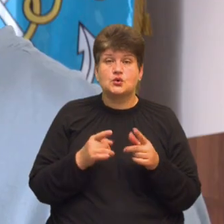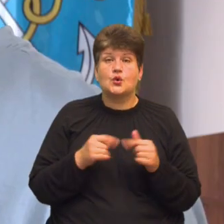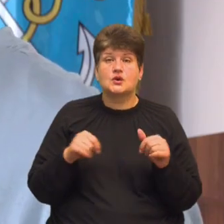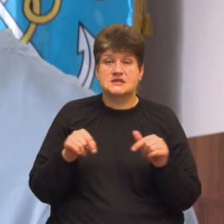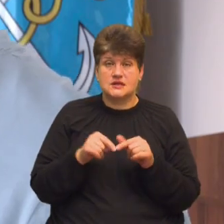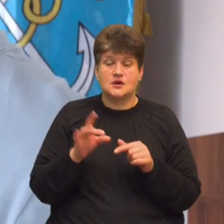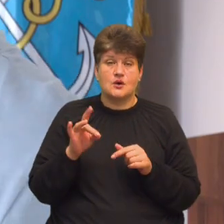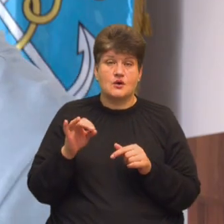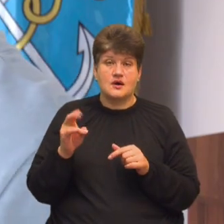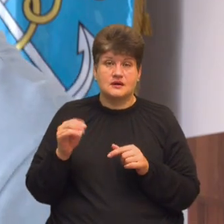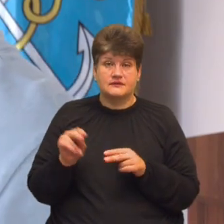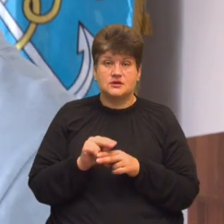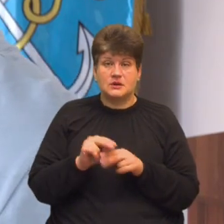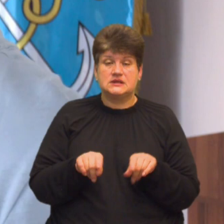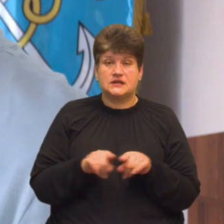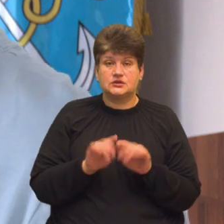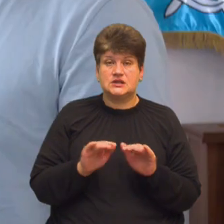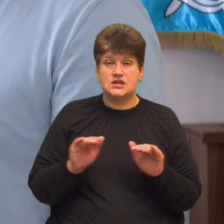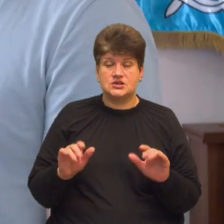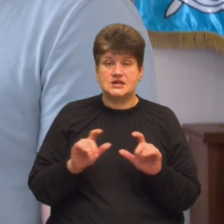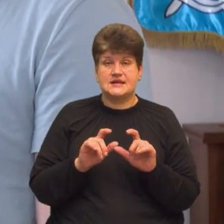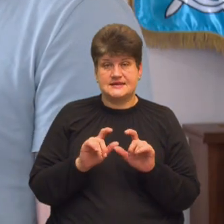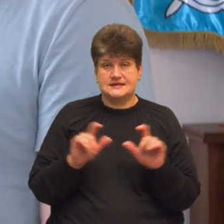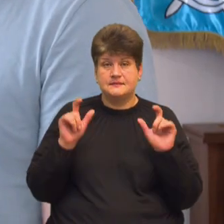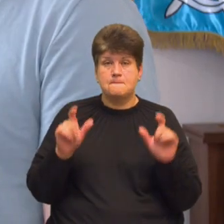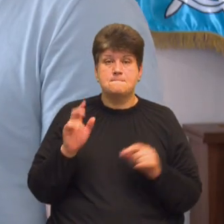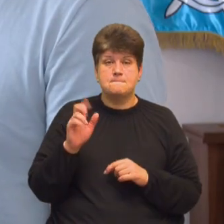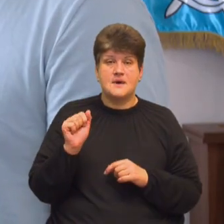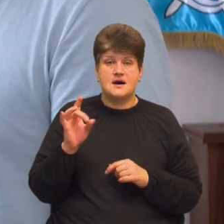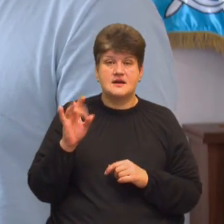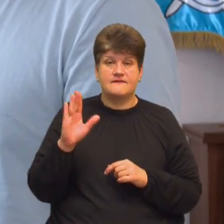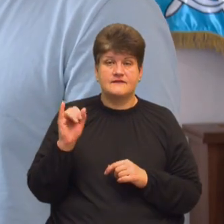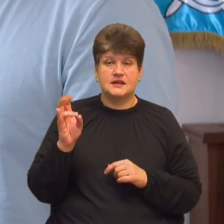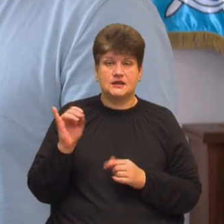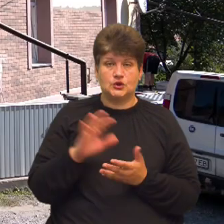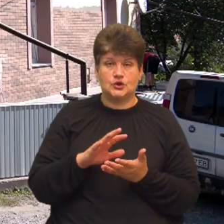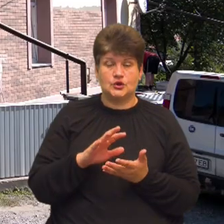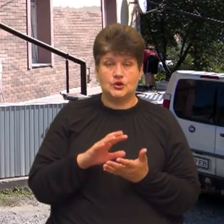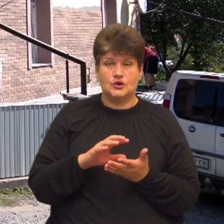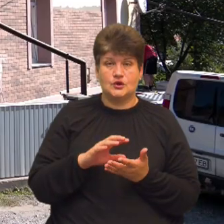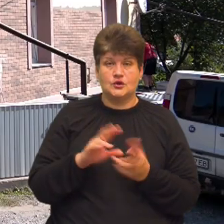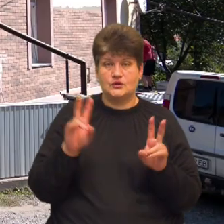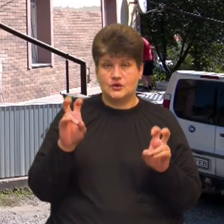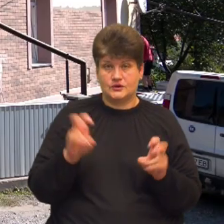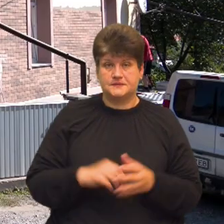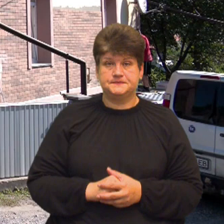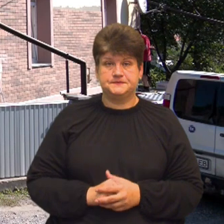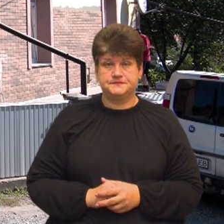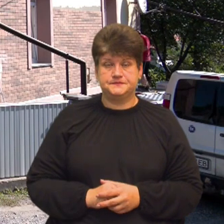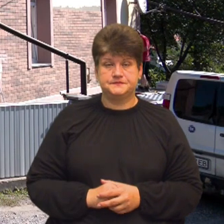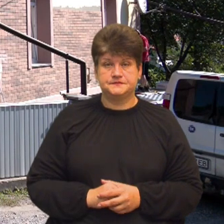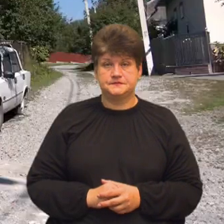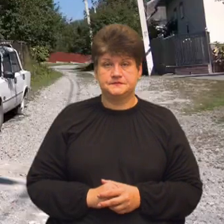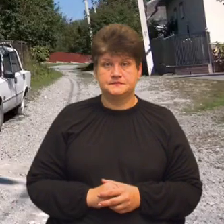відремонтували також дитячий садок «Барвінок», розповів заступник міського голови Віталій Барабаш. Любов Гадомська, Андрій Міц,